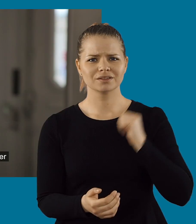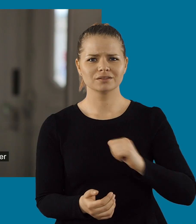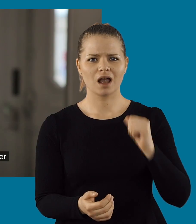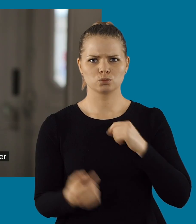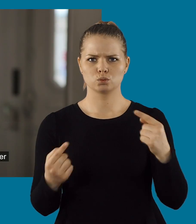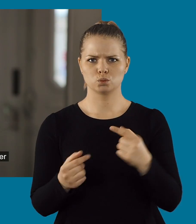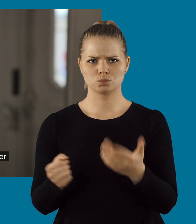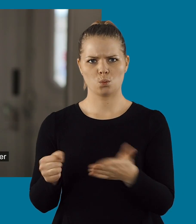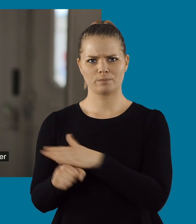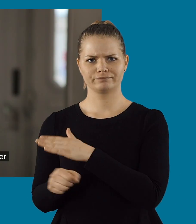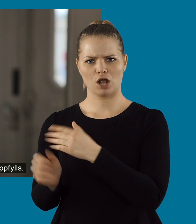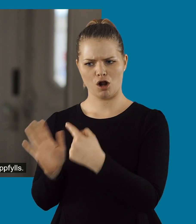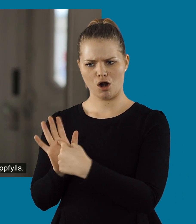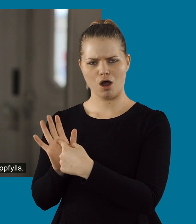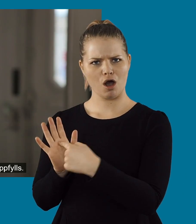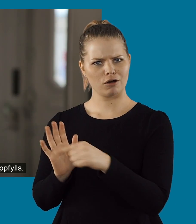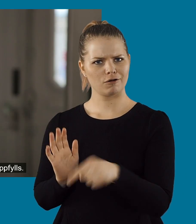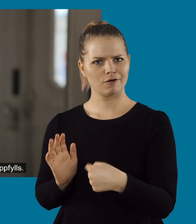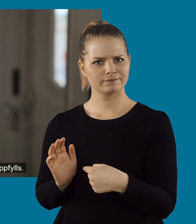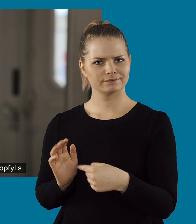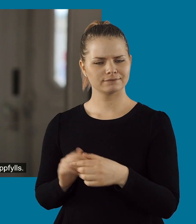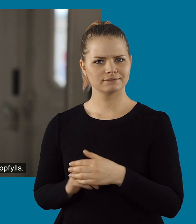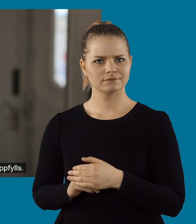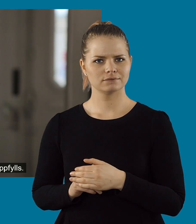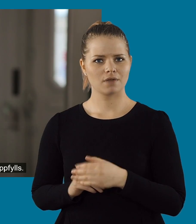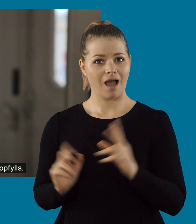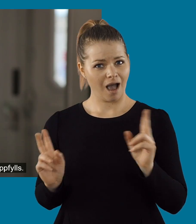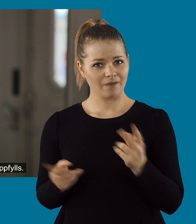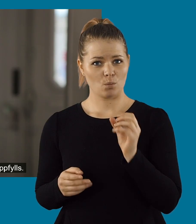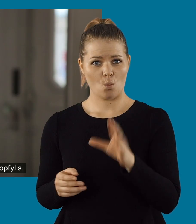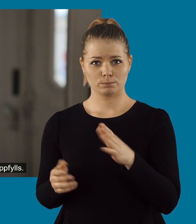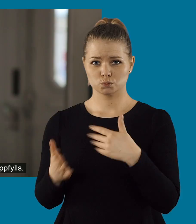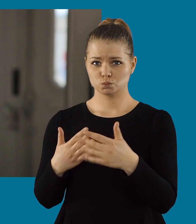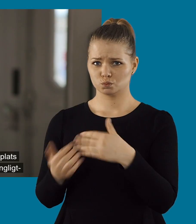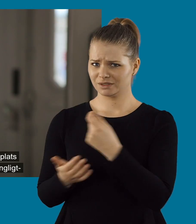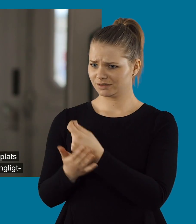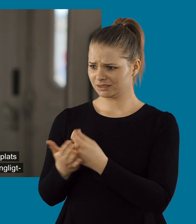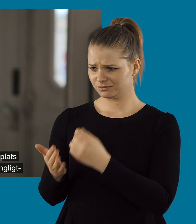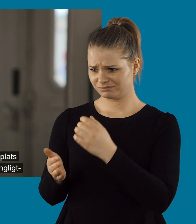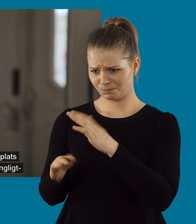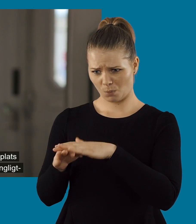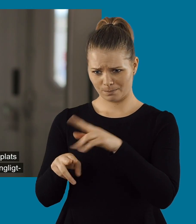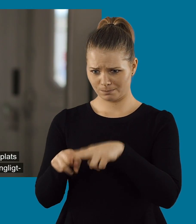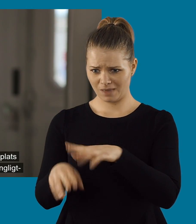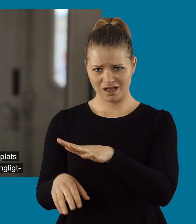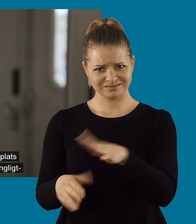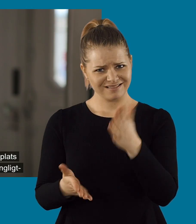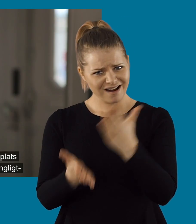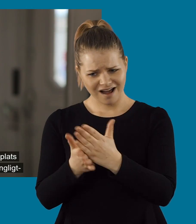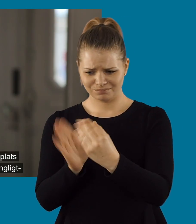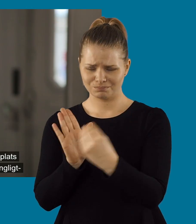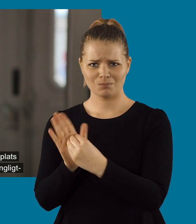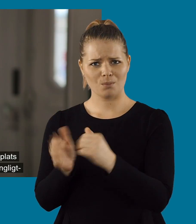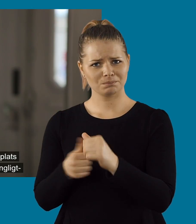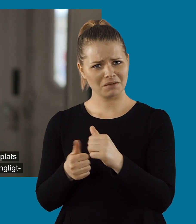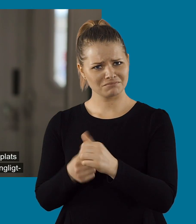som skapar otillgänglighet. Även om alla lagkrav och liknande uppfylls. Men beroende på hur man designar